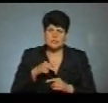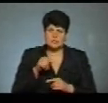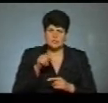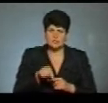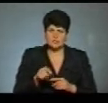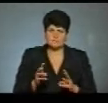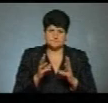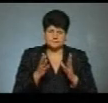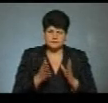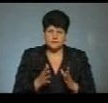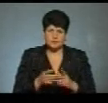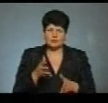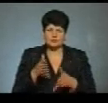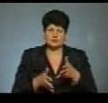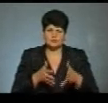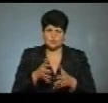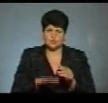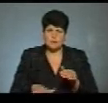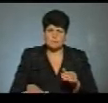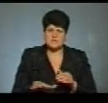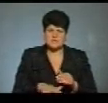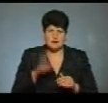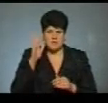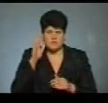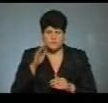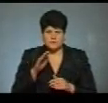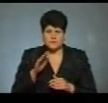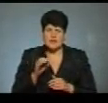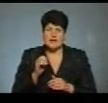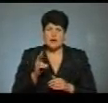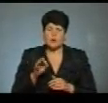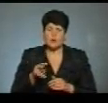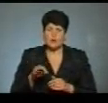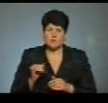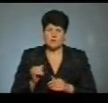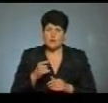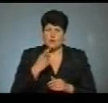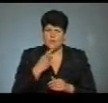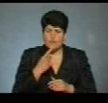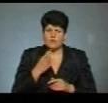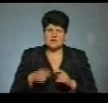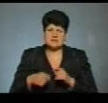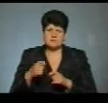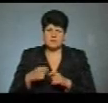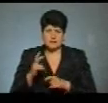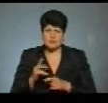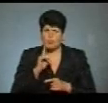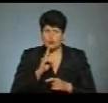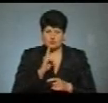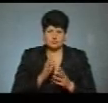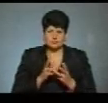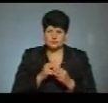осередків займання через заболочену місцевість та водойми. Еколог Ігор П'ятківський каже, збитків поки що не